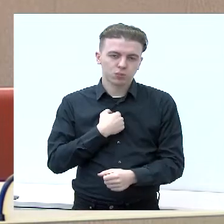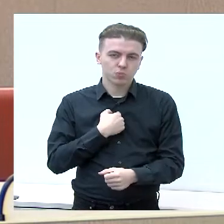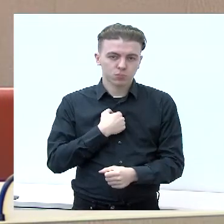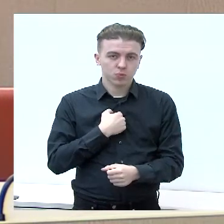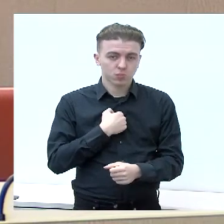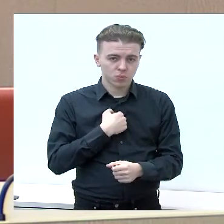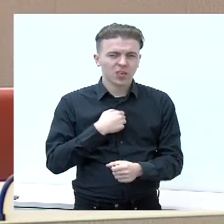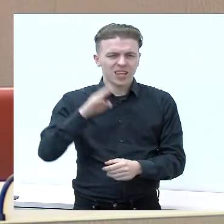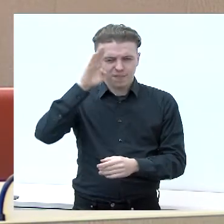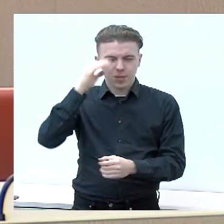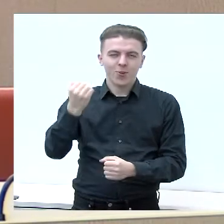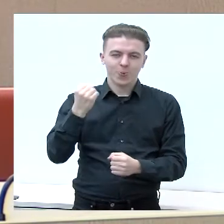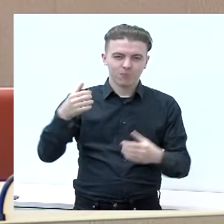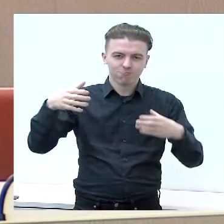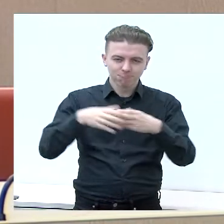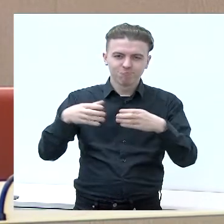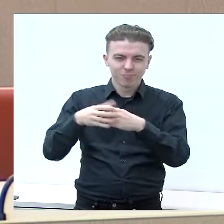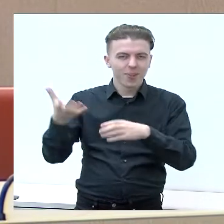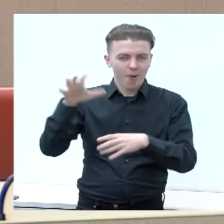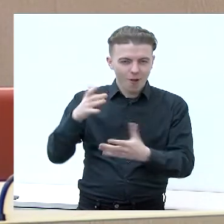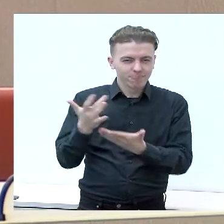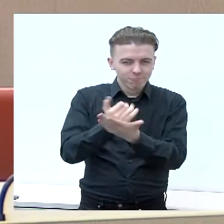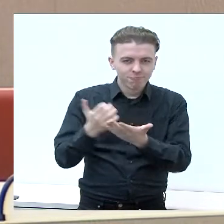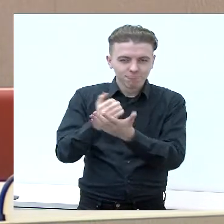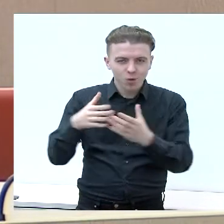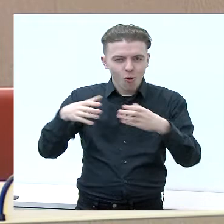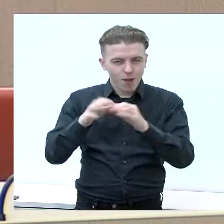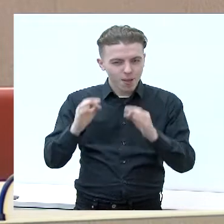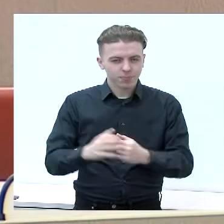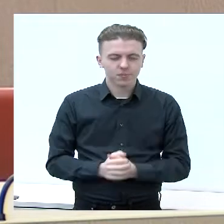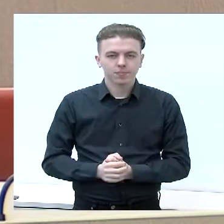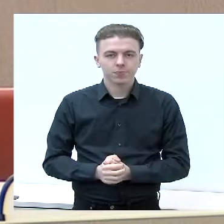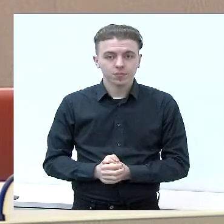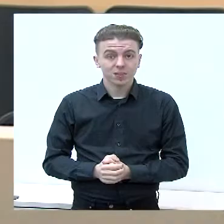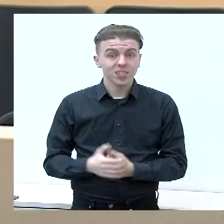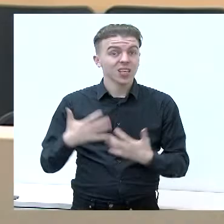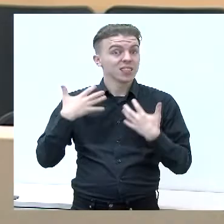vyrus. Nes dabar... Prašau. Sveikatos ministerija nebeleidžia vieni taip?